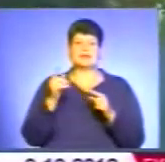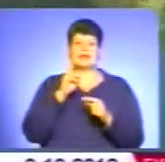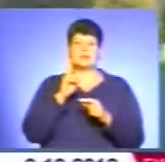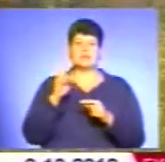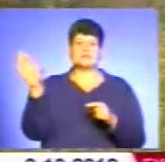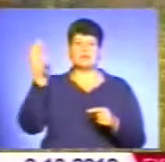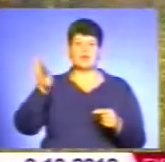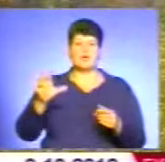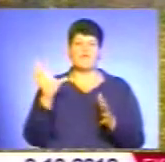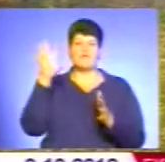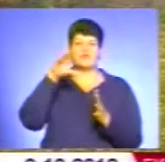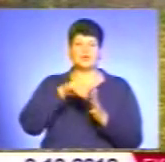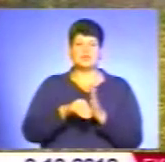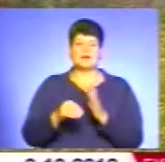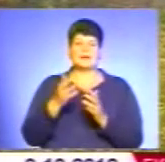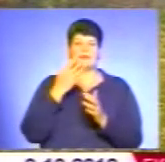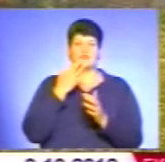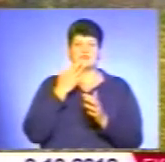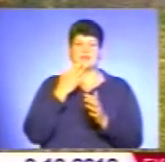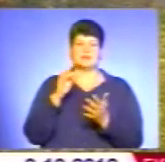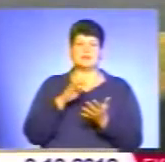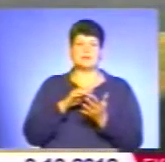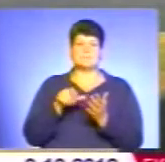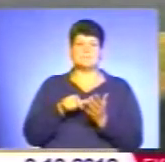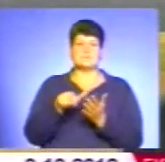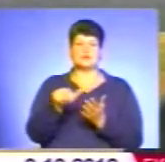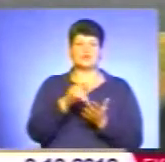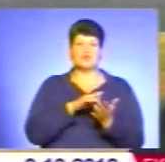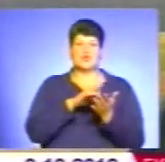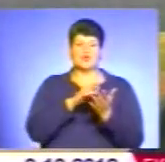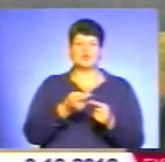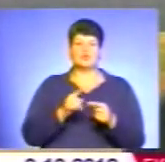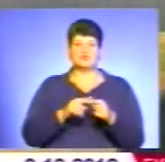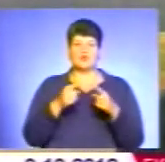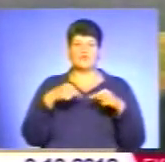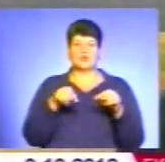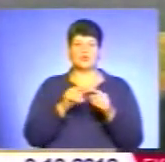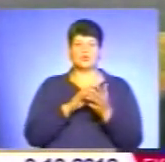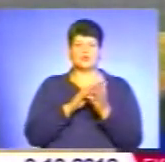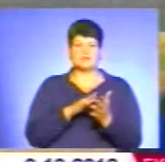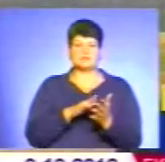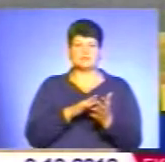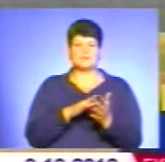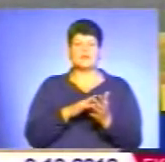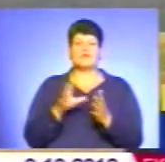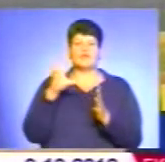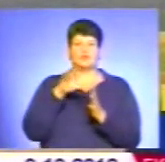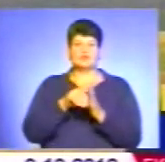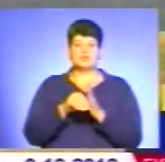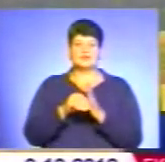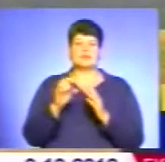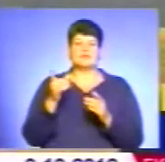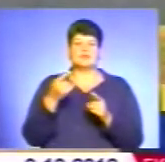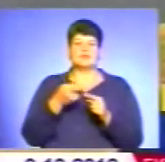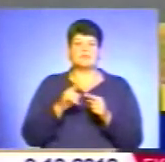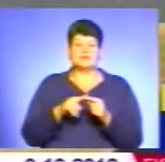включені в іноземний маршрут цього виду туризму. Територію нашого парку включили в маршрут французький туроператор. І,